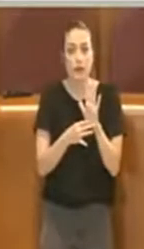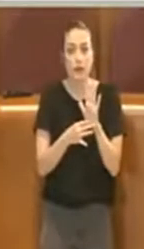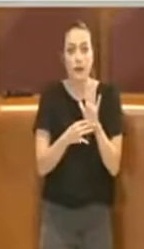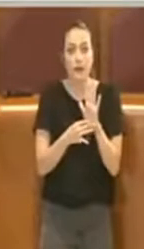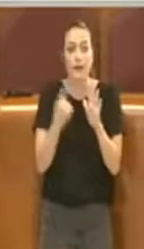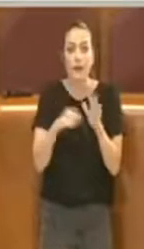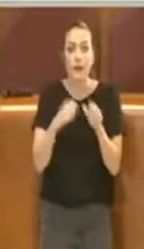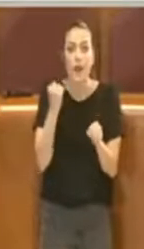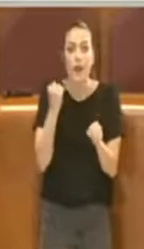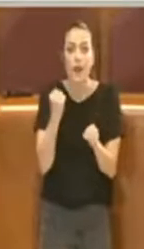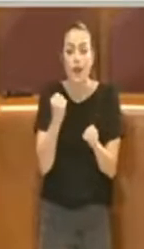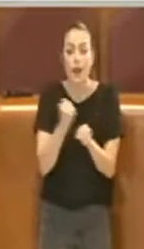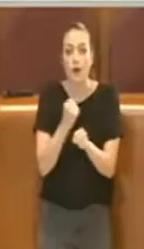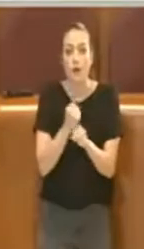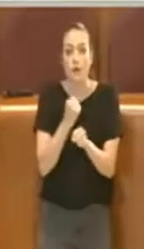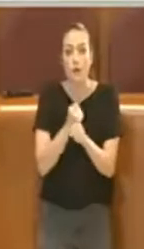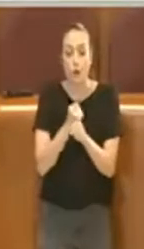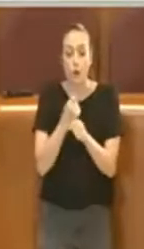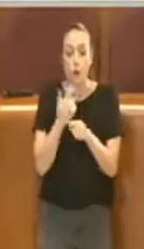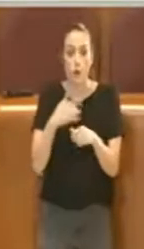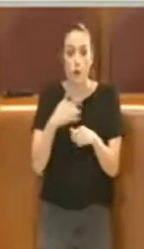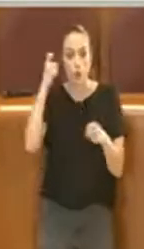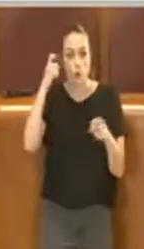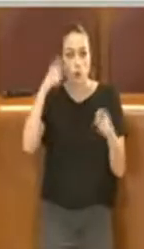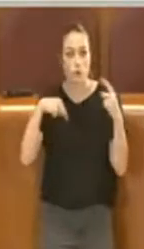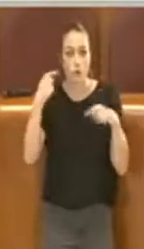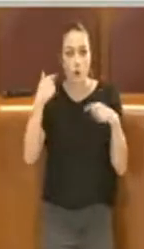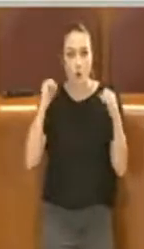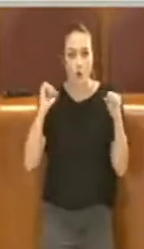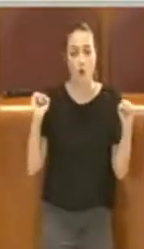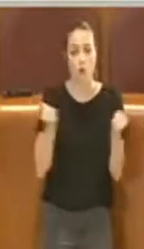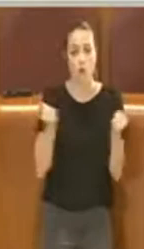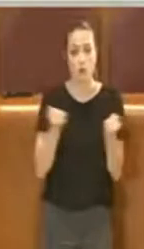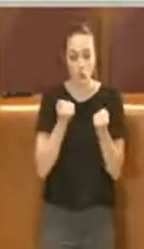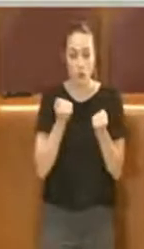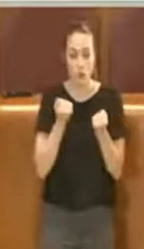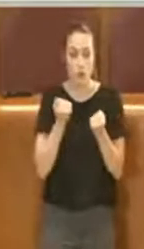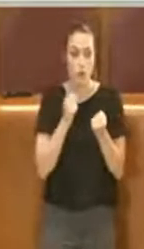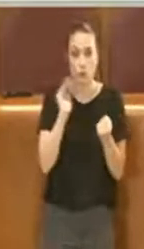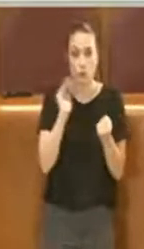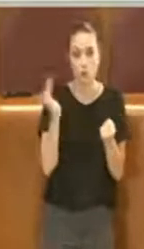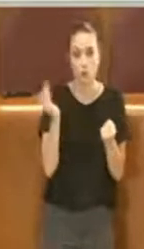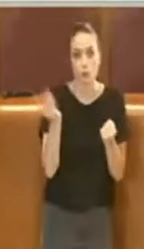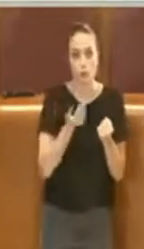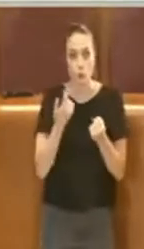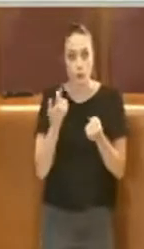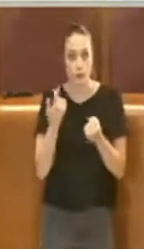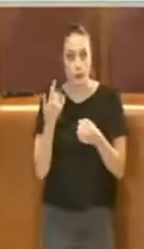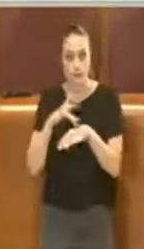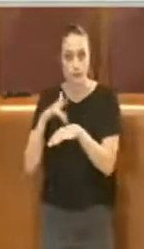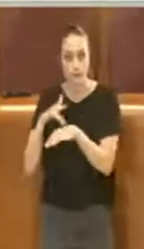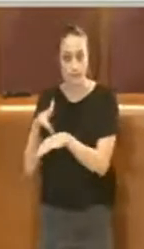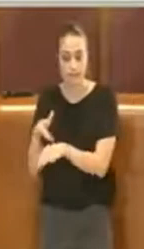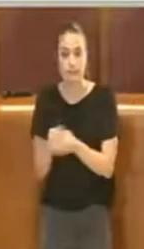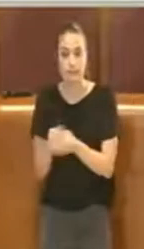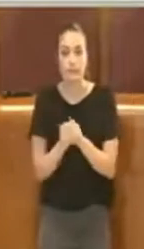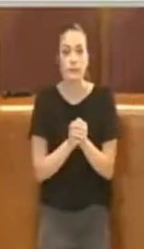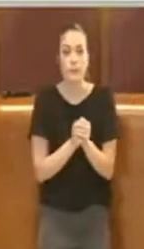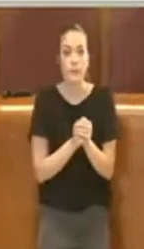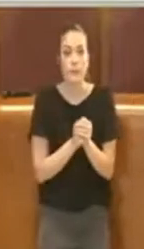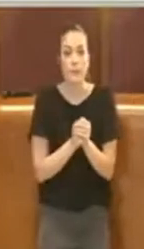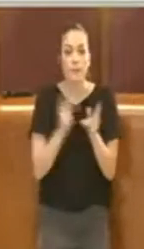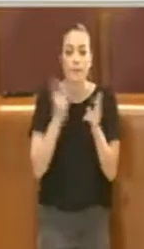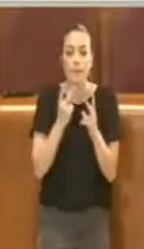che ha richiesto uno sforzo estenuante da parte di tutti. Pur apprezzando l'impianto della delibera